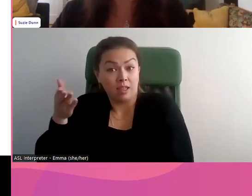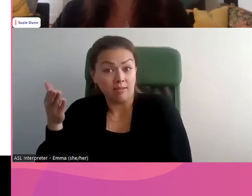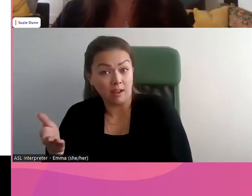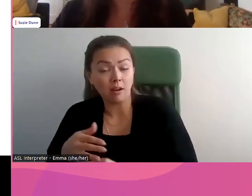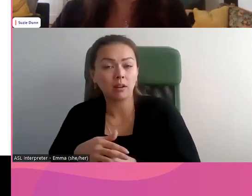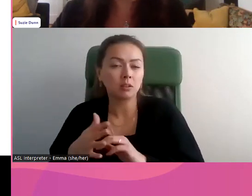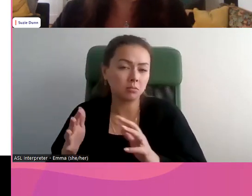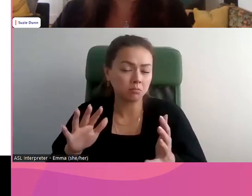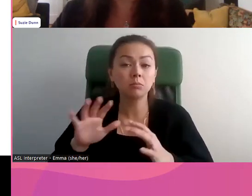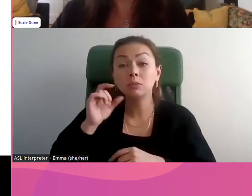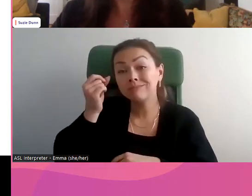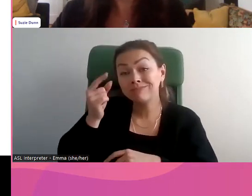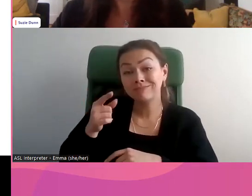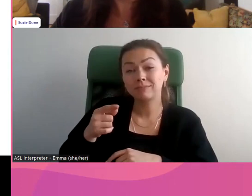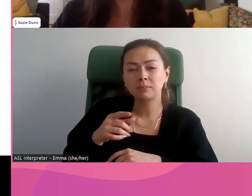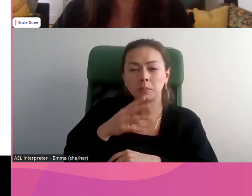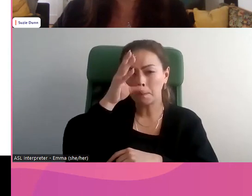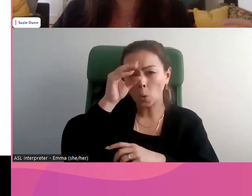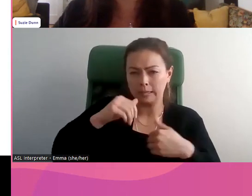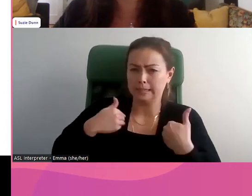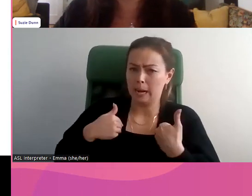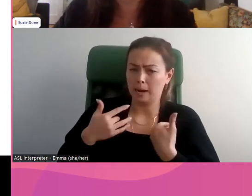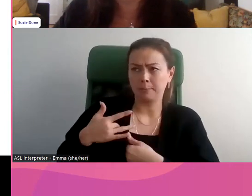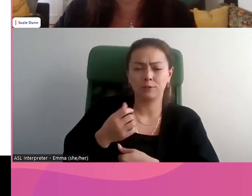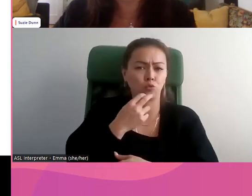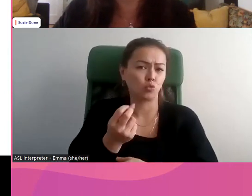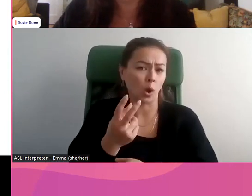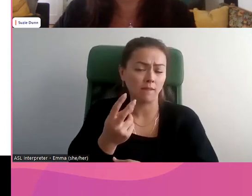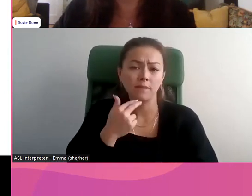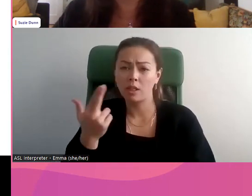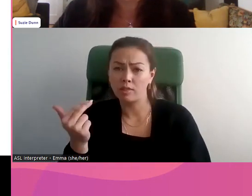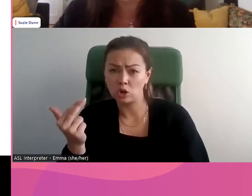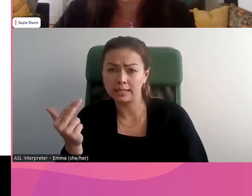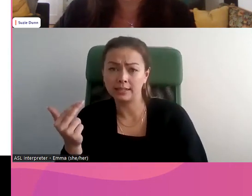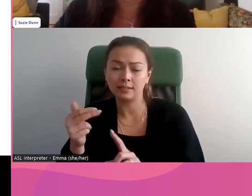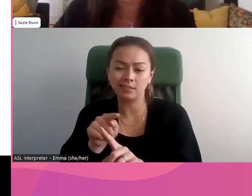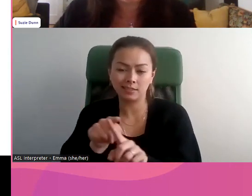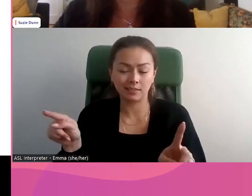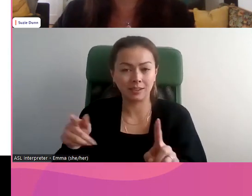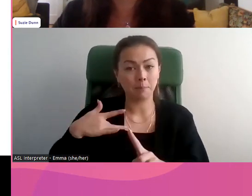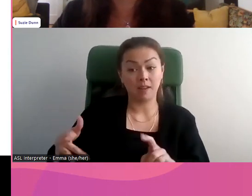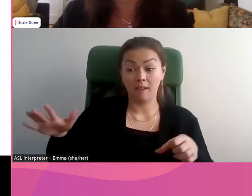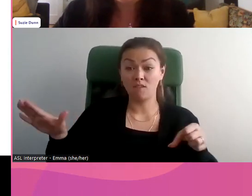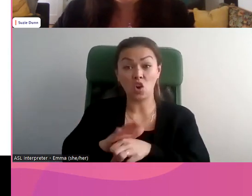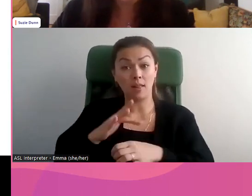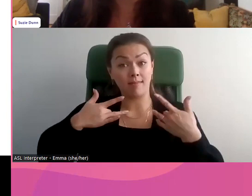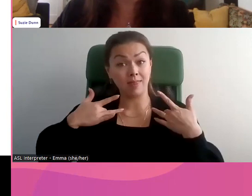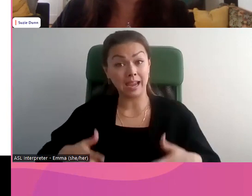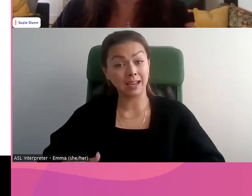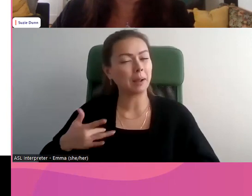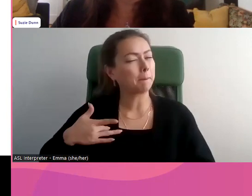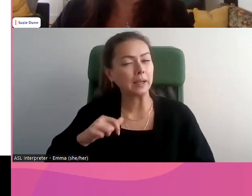moins de 13 ans sont généralement nus dans les vestiaires. Et donc, ça ne tombait pas sous la loi du